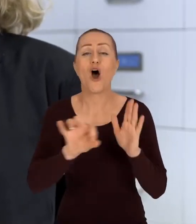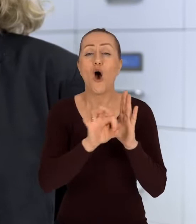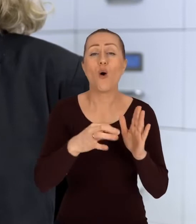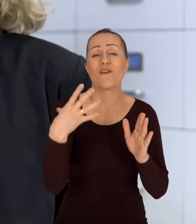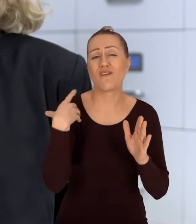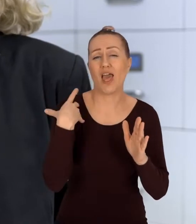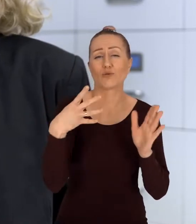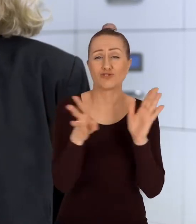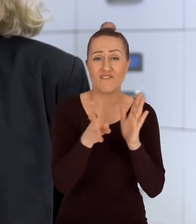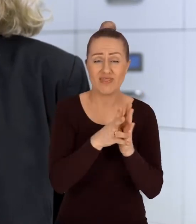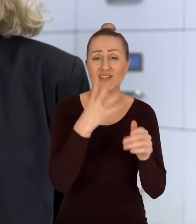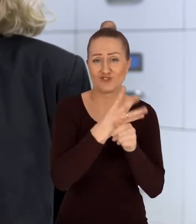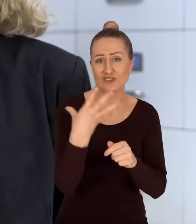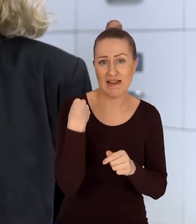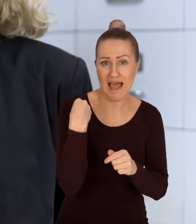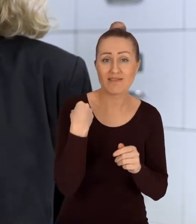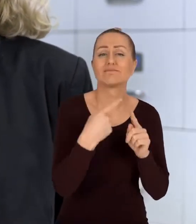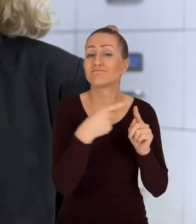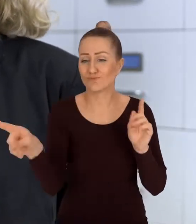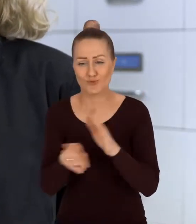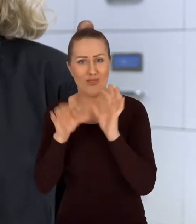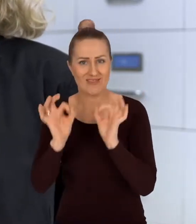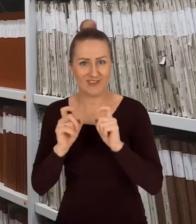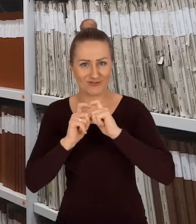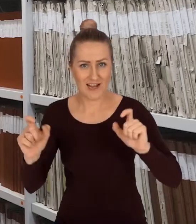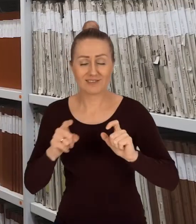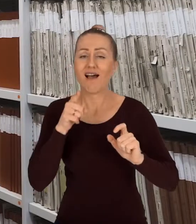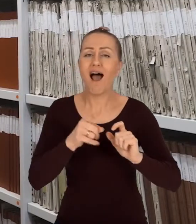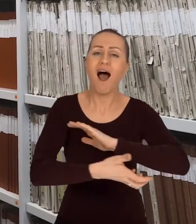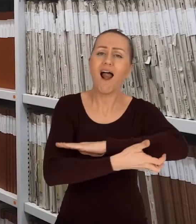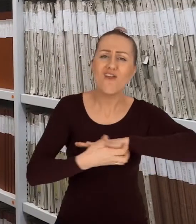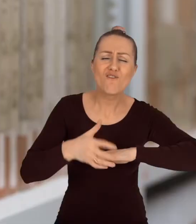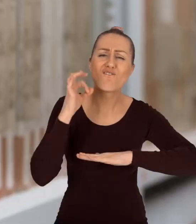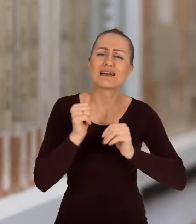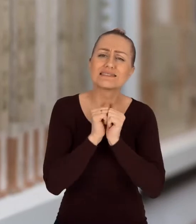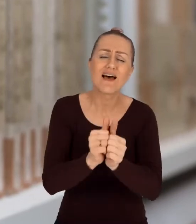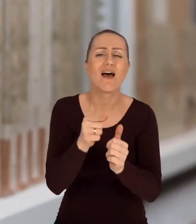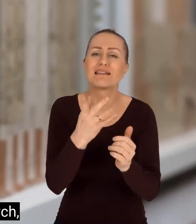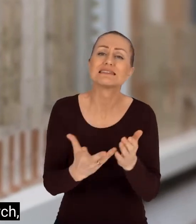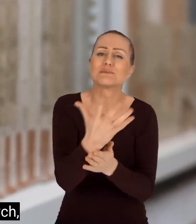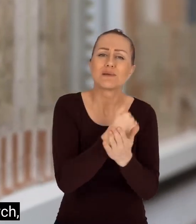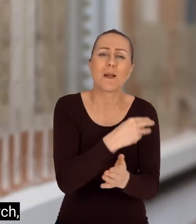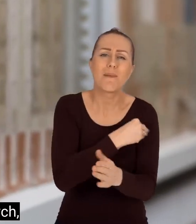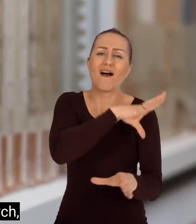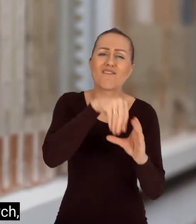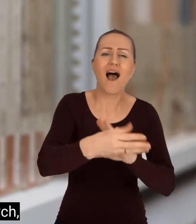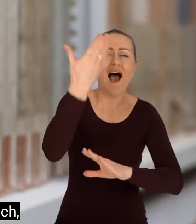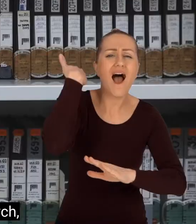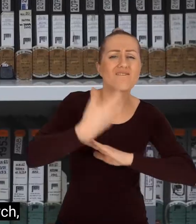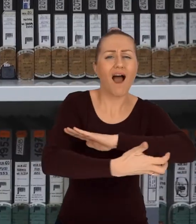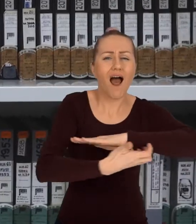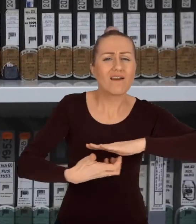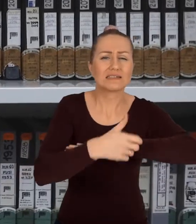lat 40. XIX wieku, aż po czasy współczesne. Rola archiwów polega nie tylko na gromadzeniu materiałów